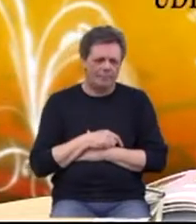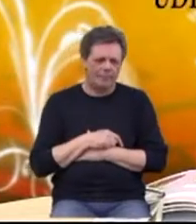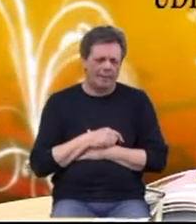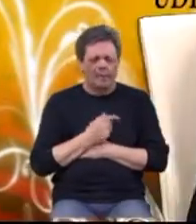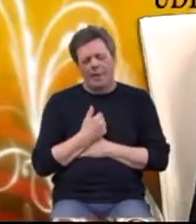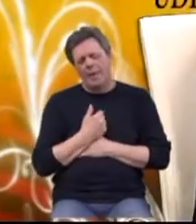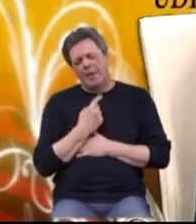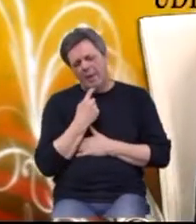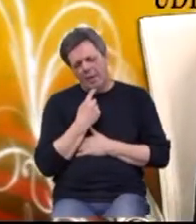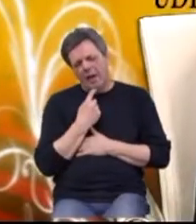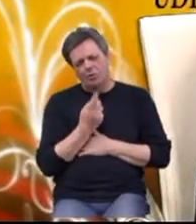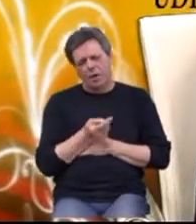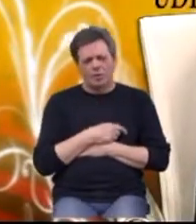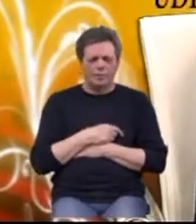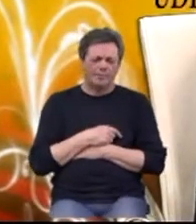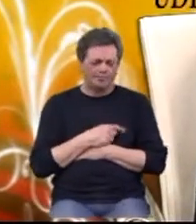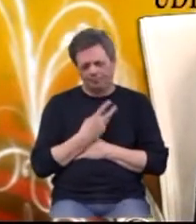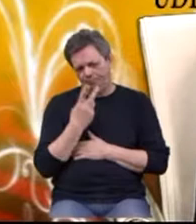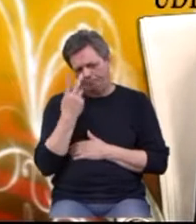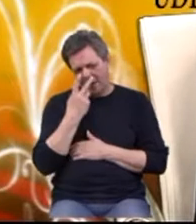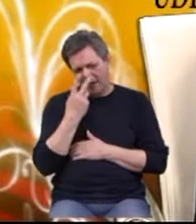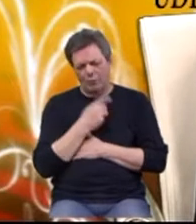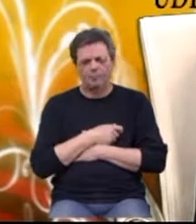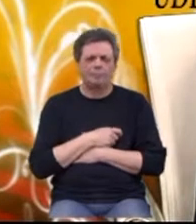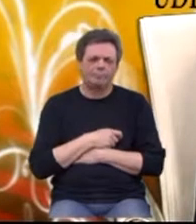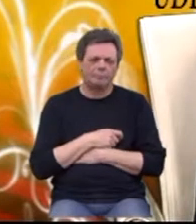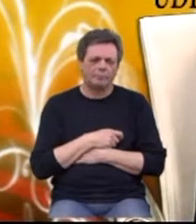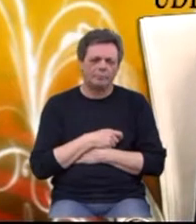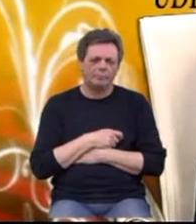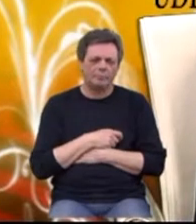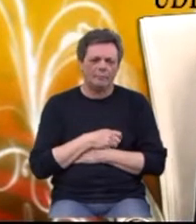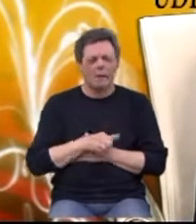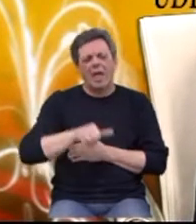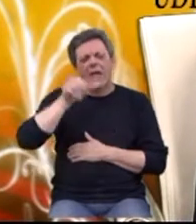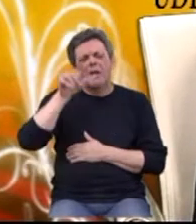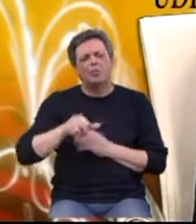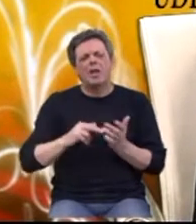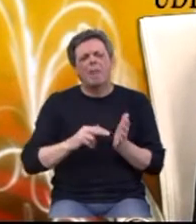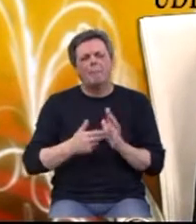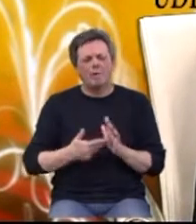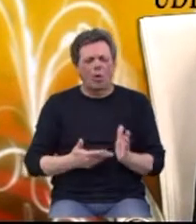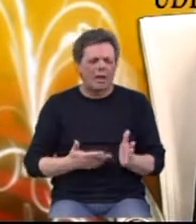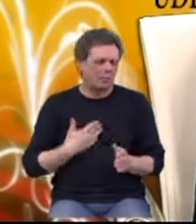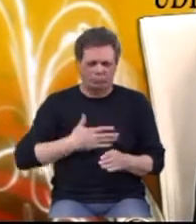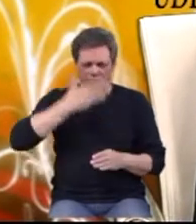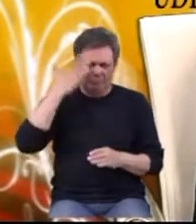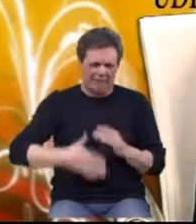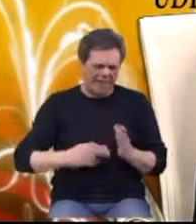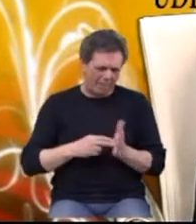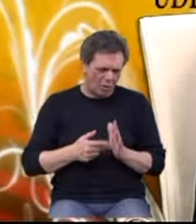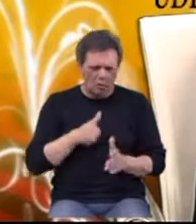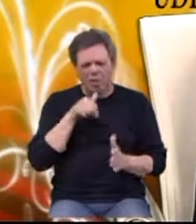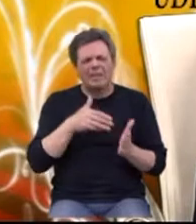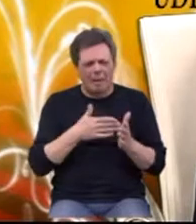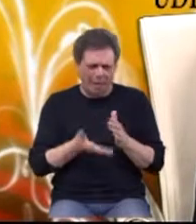Ja bih rekao da naravno kiruške metode su najradikalnije metode i treba